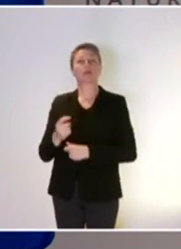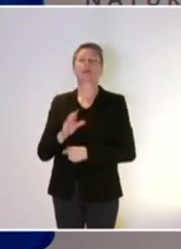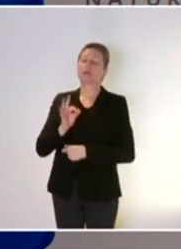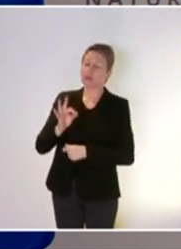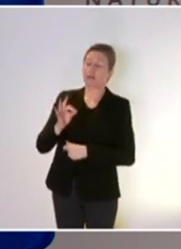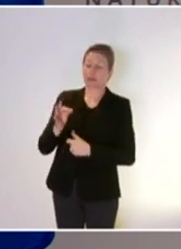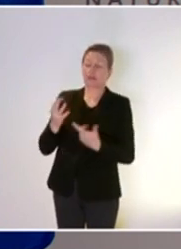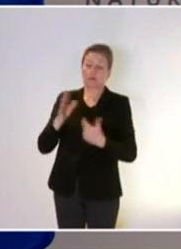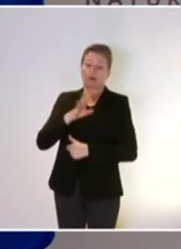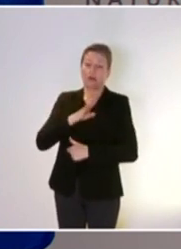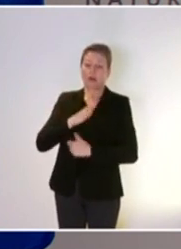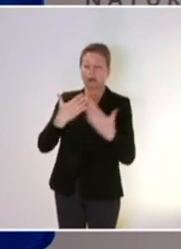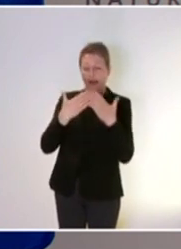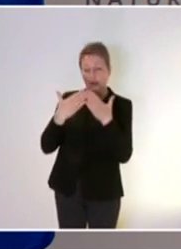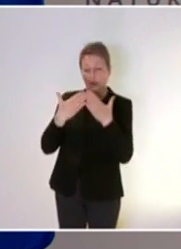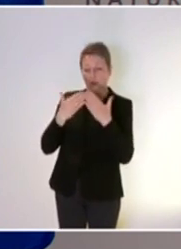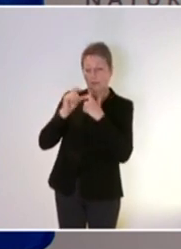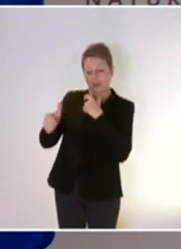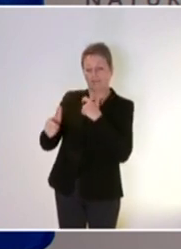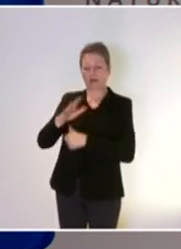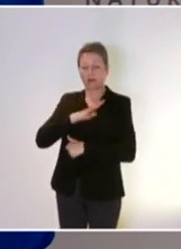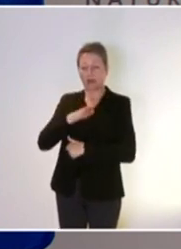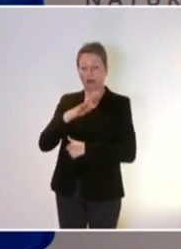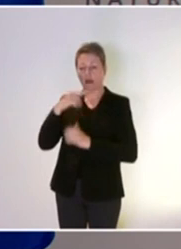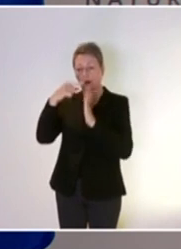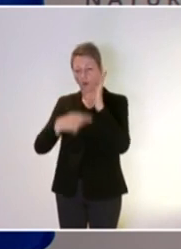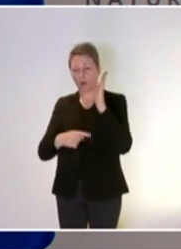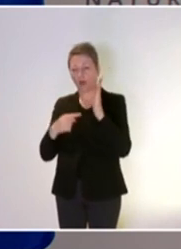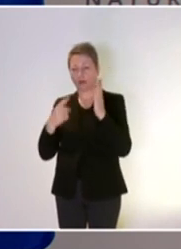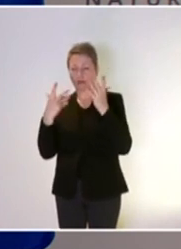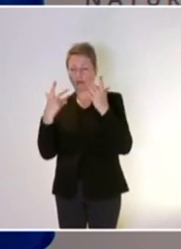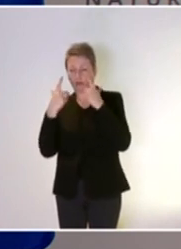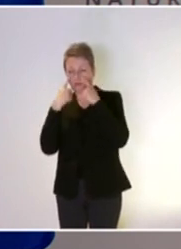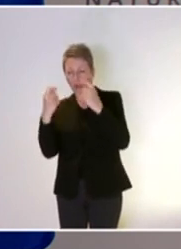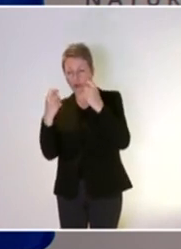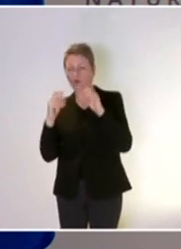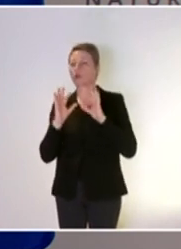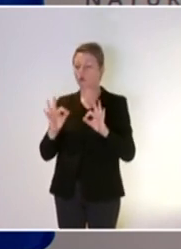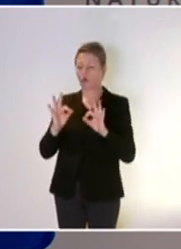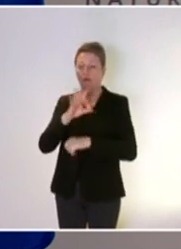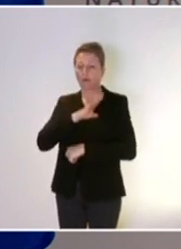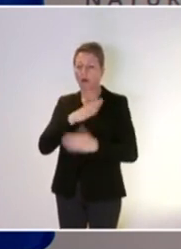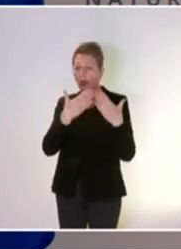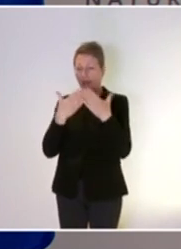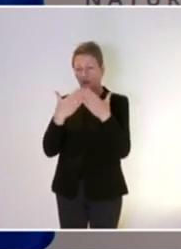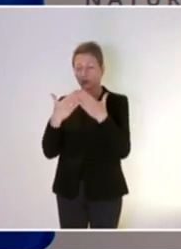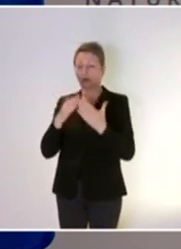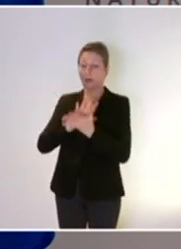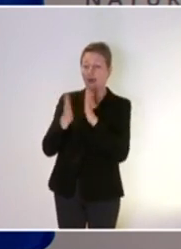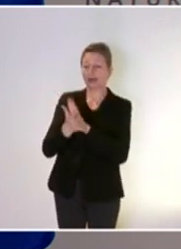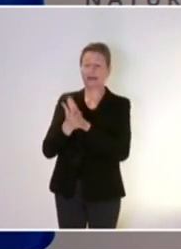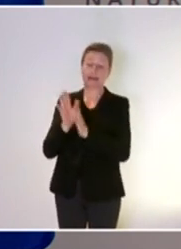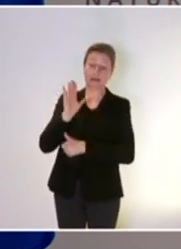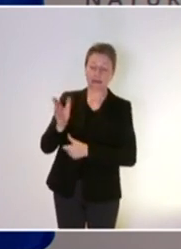d'études d'impact et nous disposons des points de vigilance auxquels sans doute vous faites référence, qui sont vraisemblablement sur certaines pratiques de